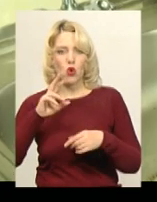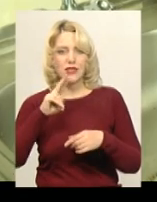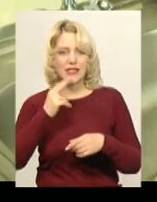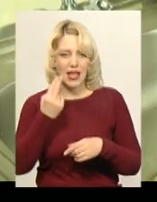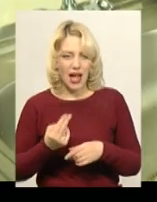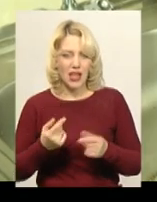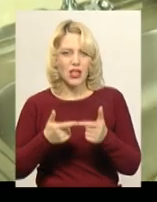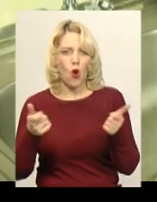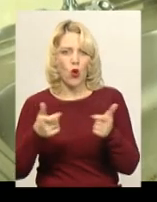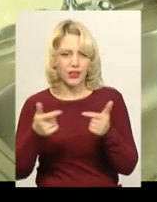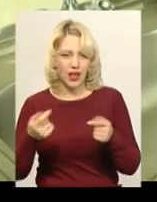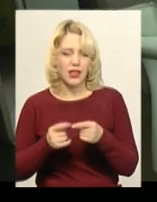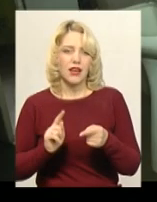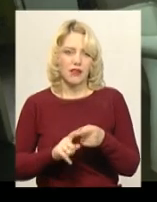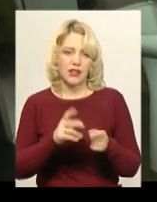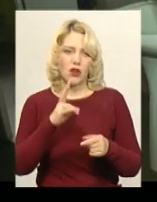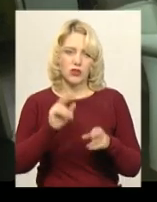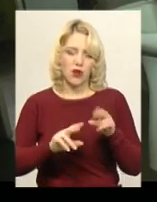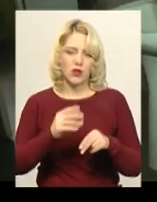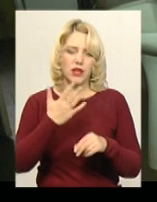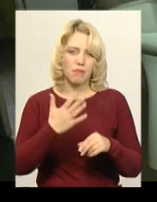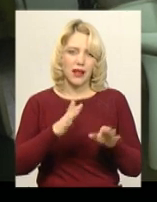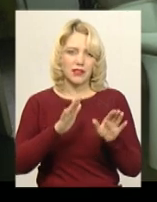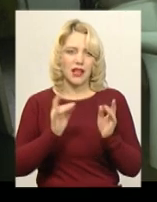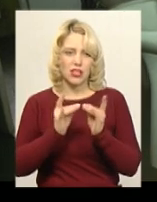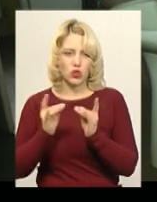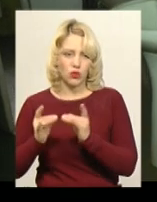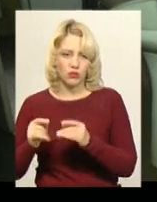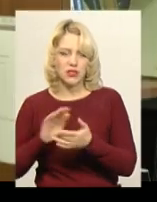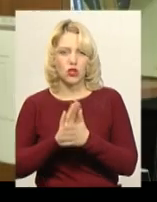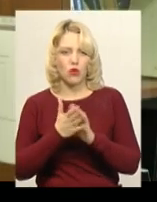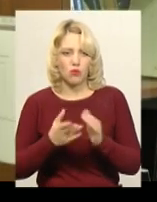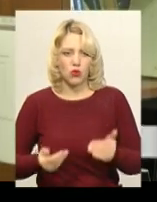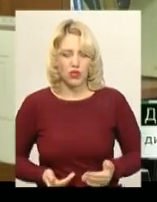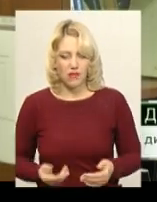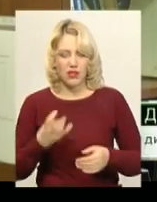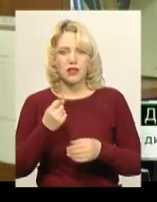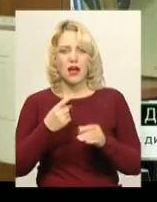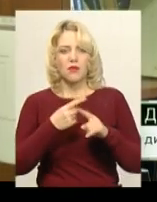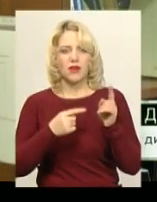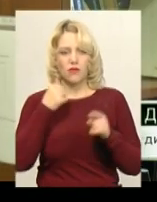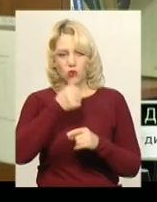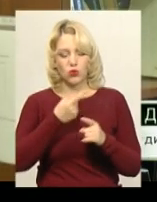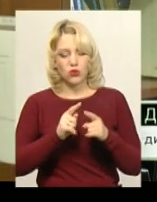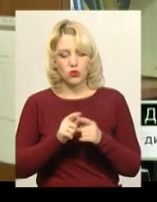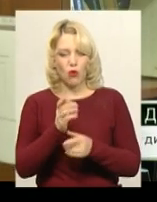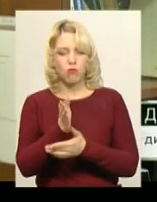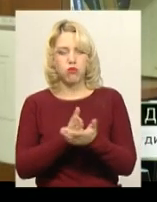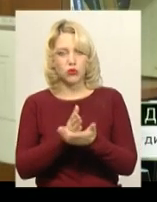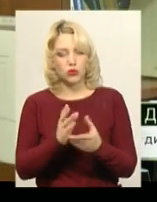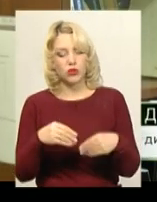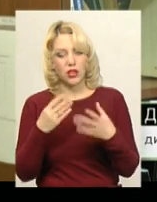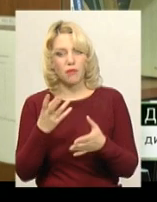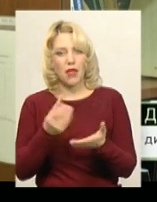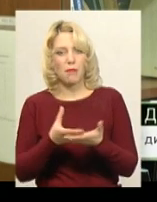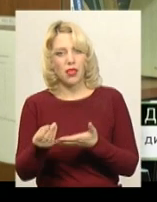розрахований на 16 ліжкомість і 5 кімнат. Договір на проживання також укладається на півроку. Дану послугу ми надаємо на платній основі. Там